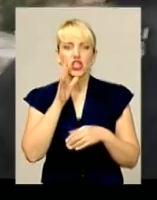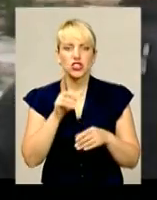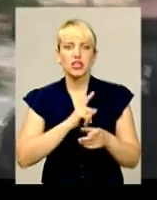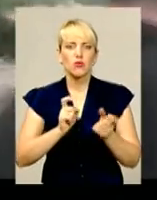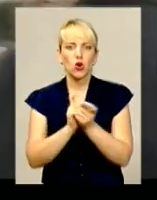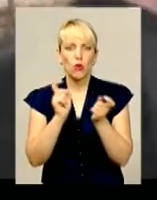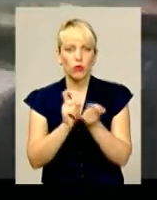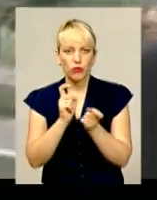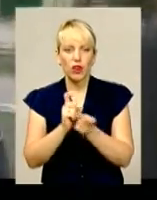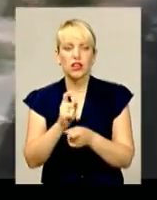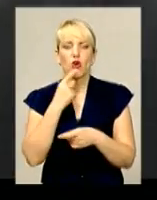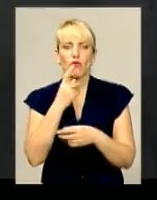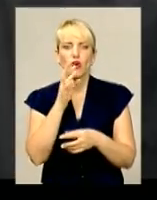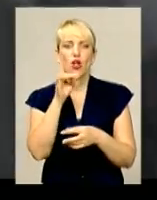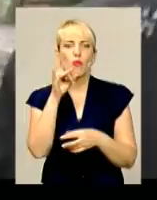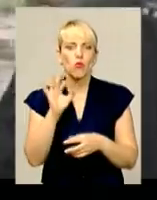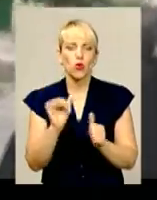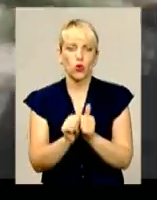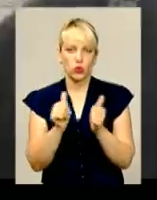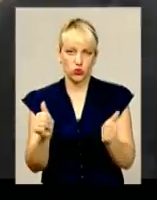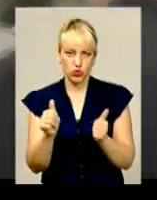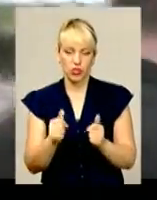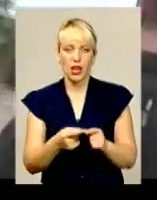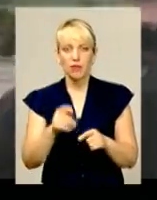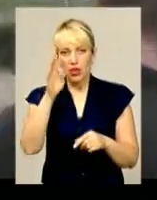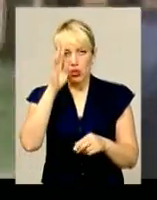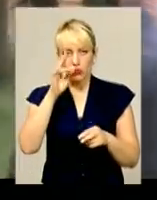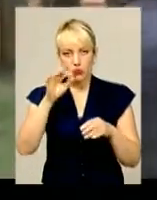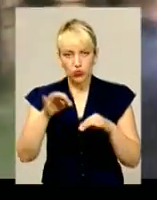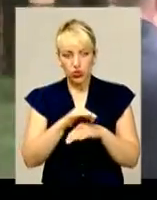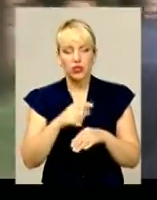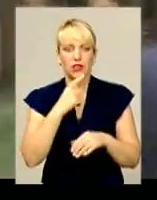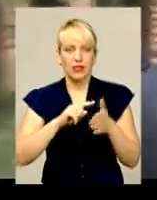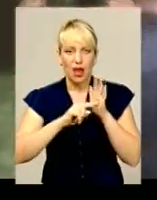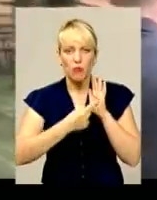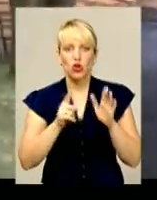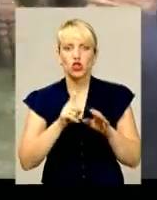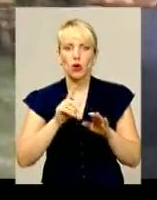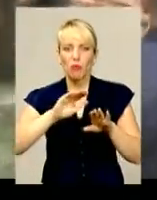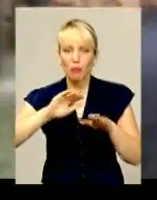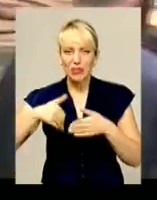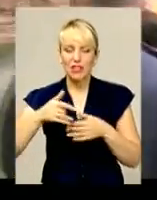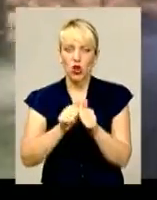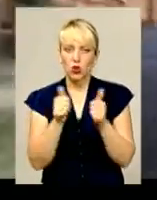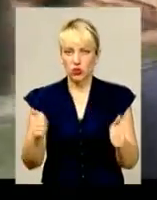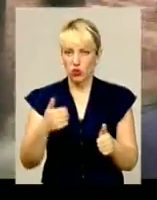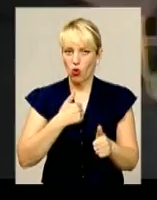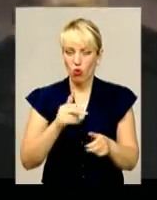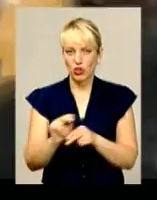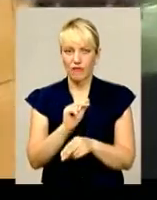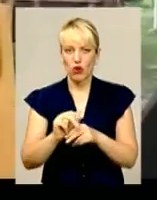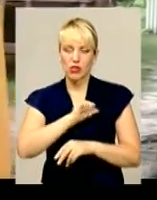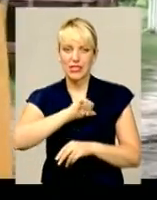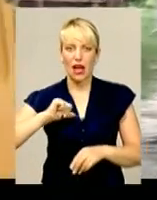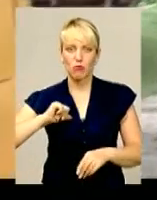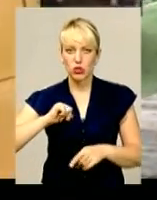обговорювало ймовірне розлучення. При цьому потерпілий не полягав, що після розірвання шлюбу спільну дочку виховуватиме самостійно. Після